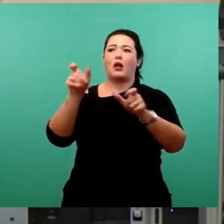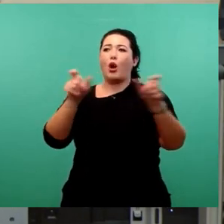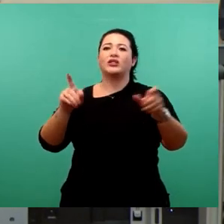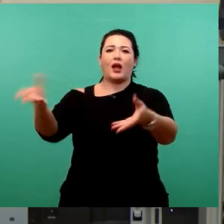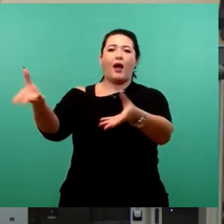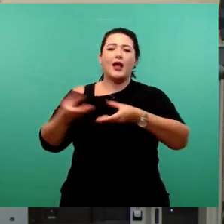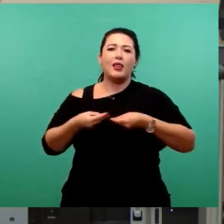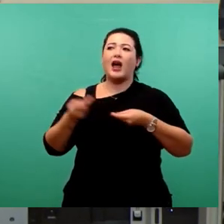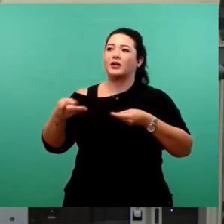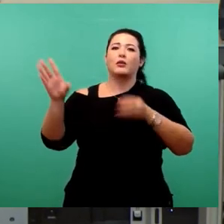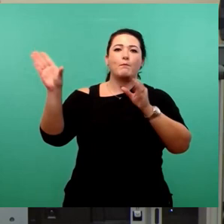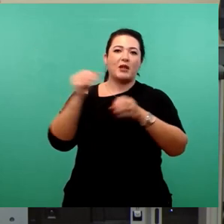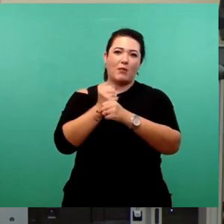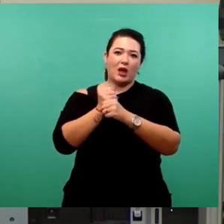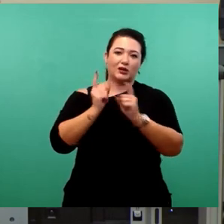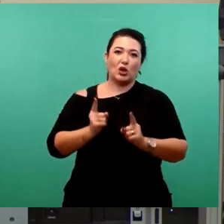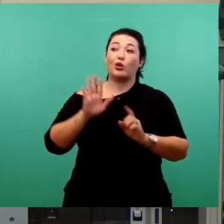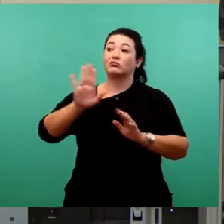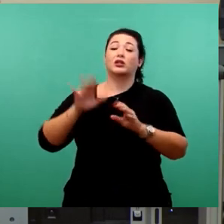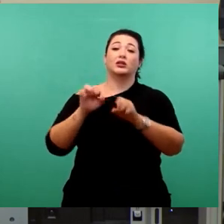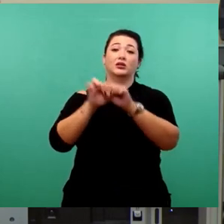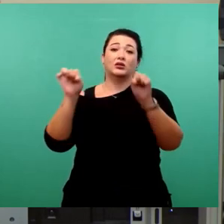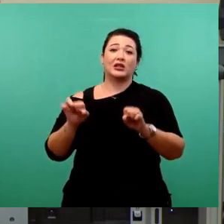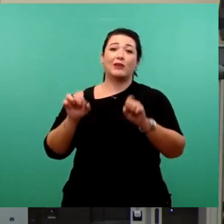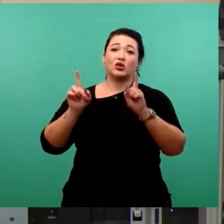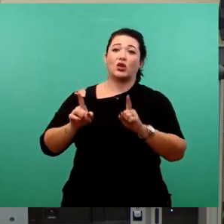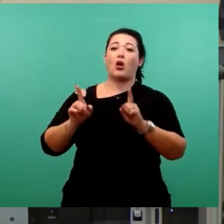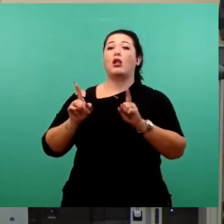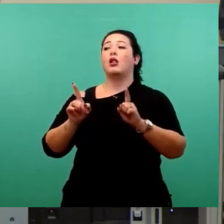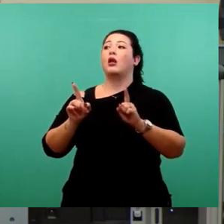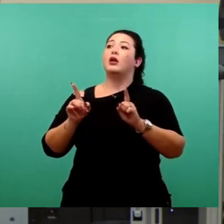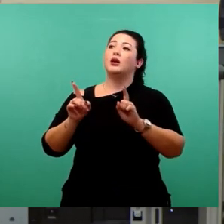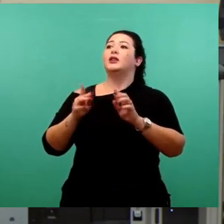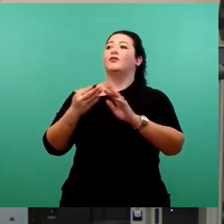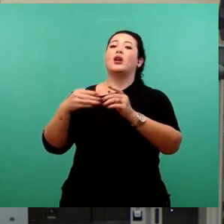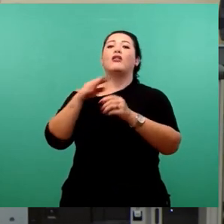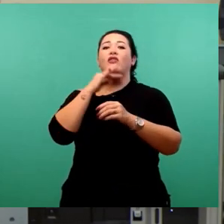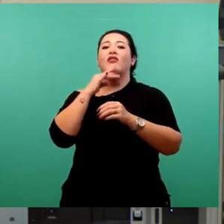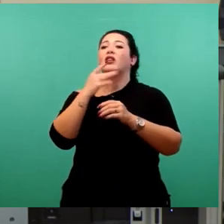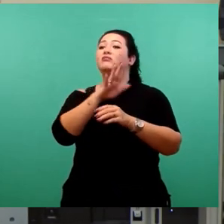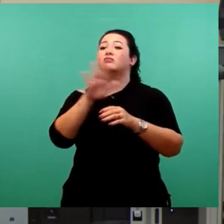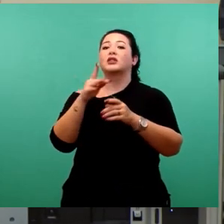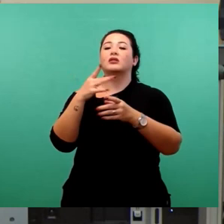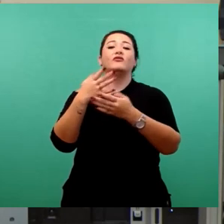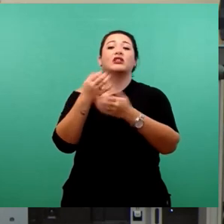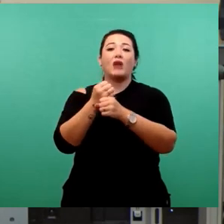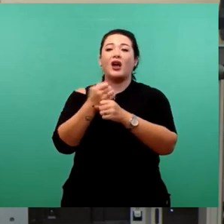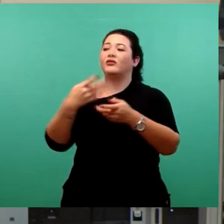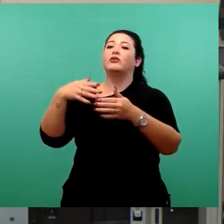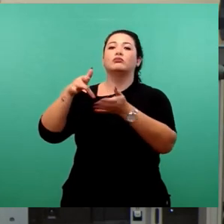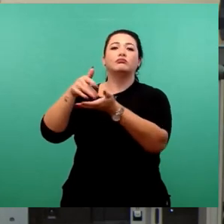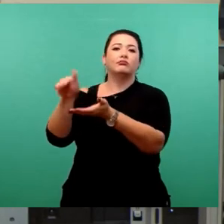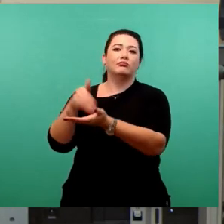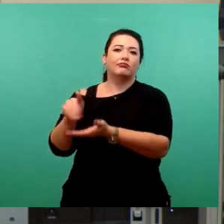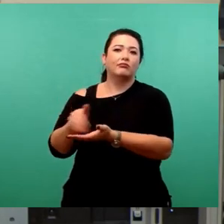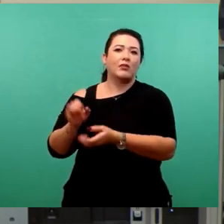ihr System war darauf ausgelegt, so viele wie möglich auszuschließen, damit man sich selbst die Posten sichern kann. Das ist das